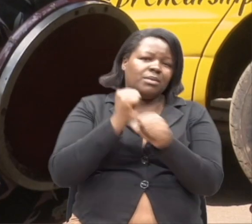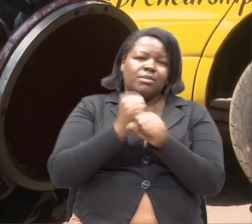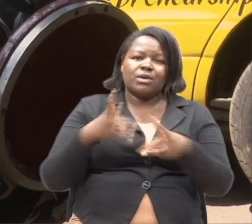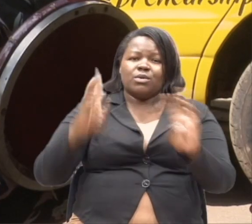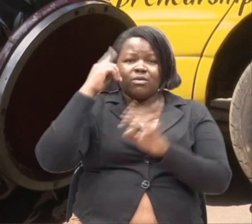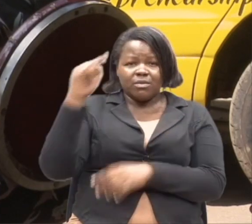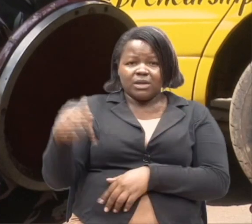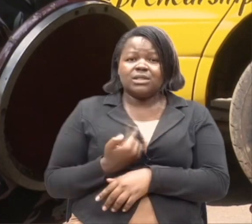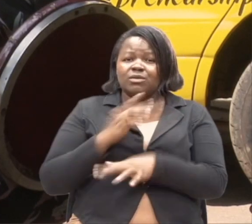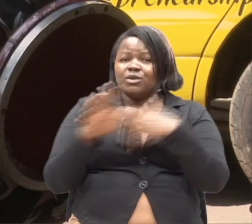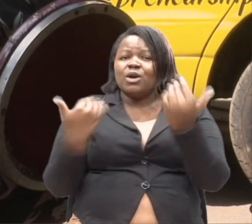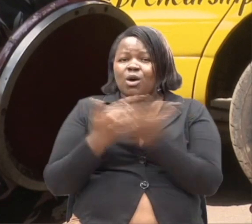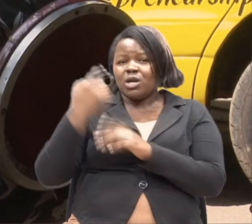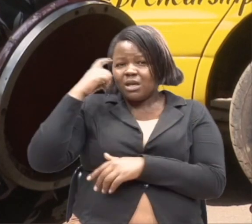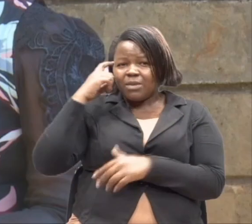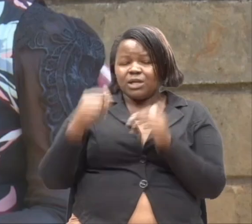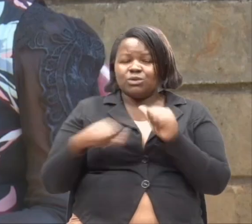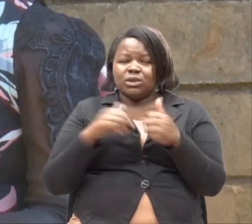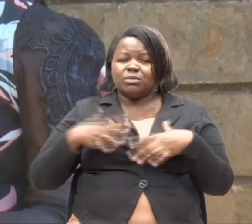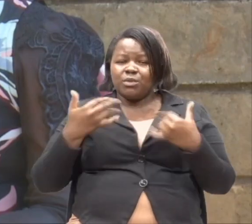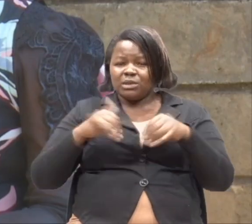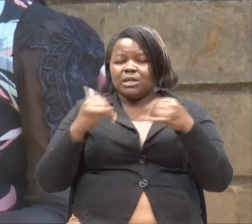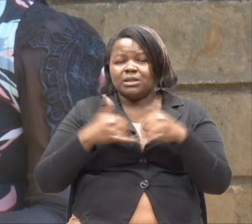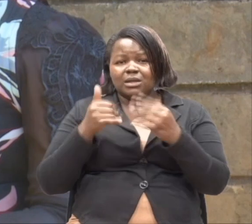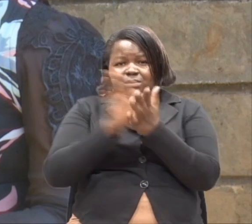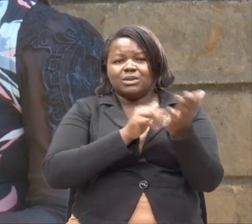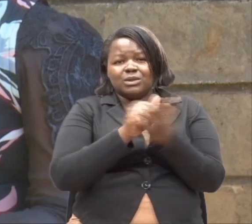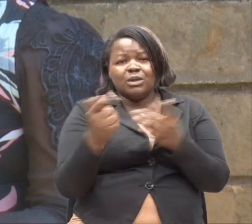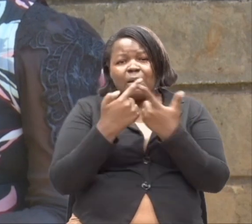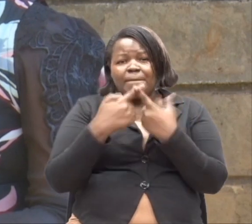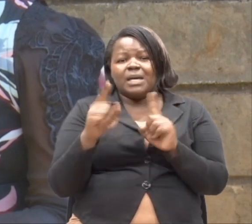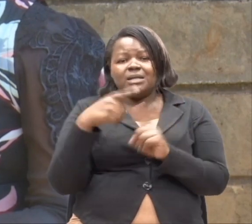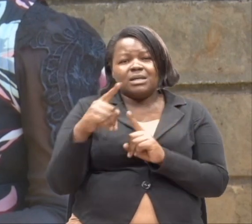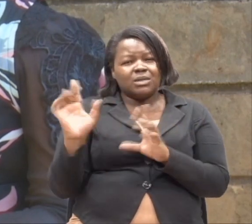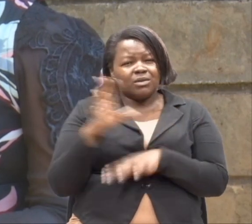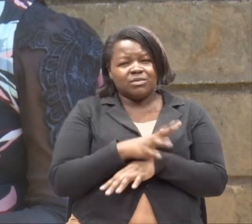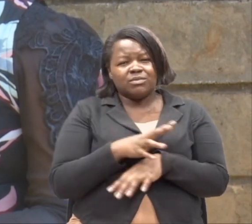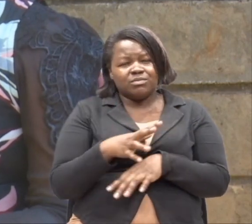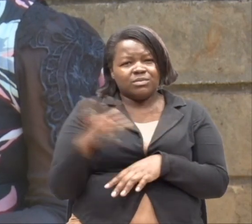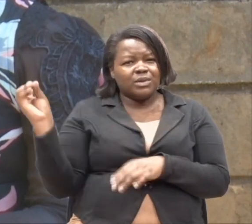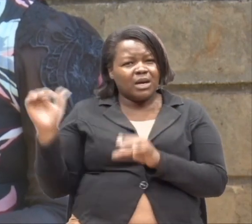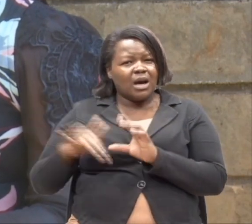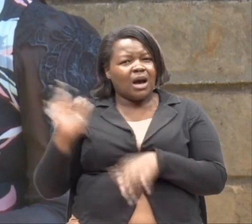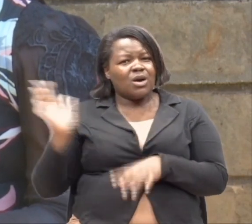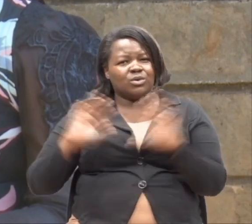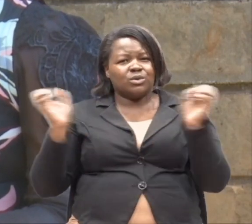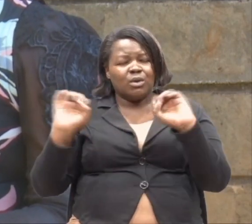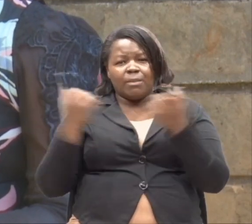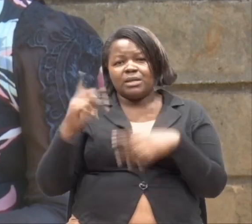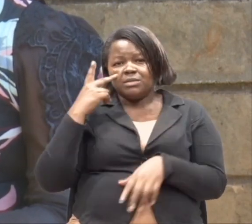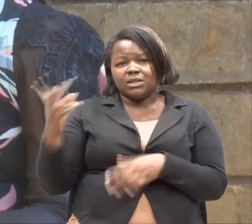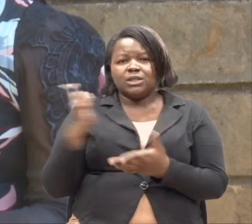Yale mawazo labda walikuwa na ingizwa na watu hapa na pale. Uenda haya kutoka. Bizuri ni yaone. Lakini mimi